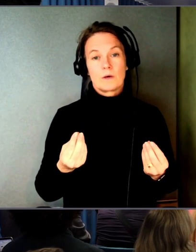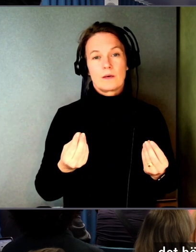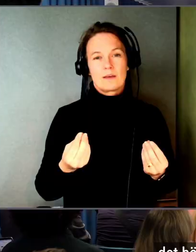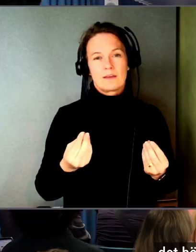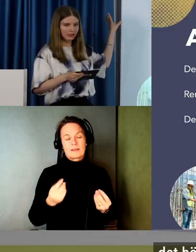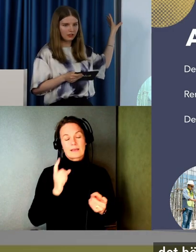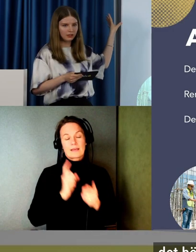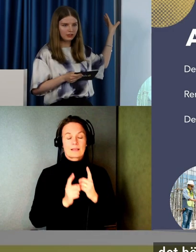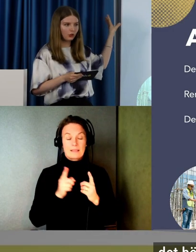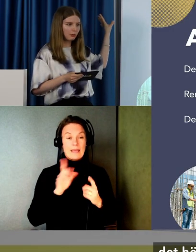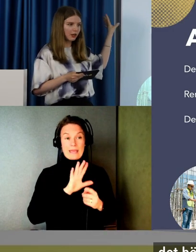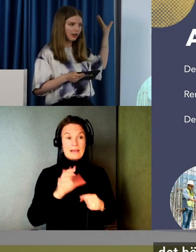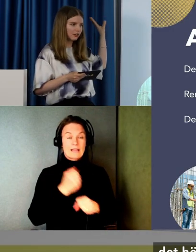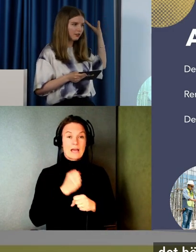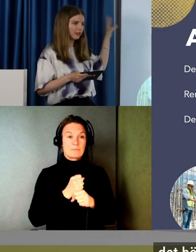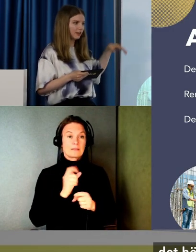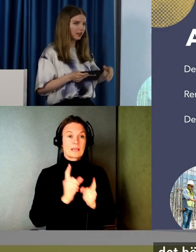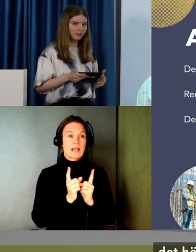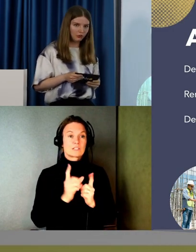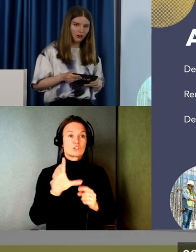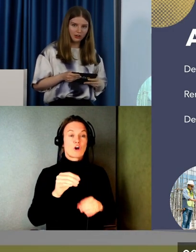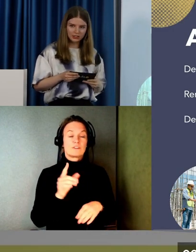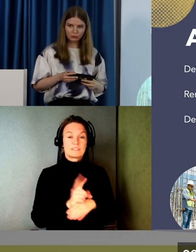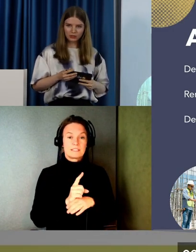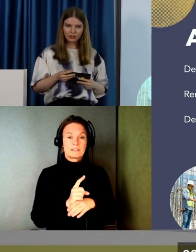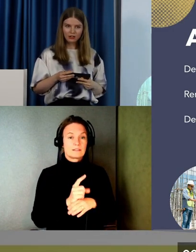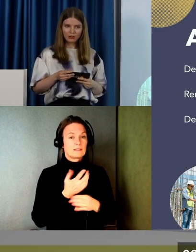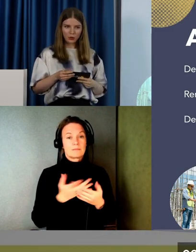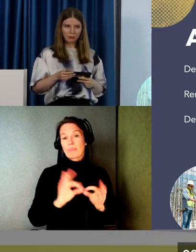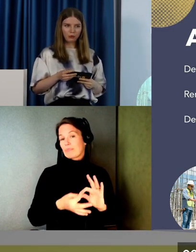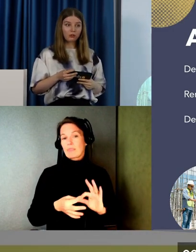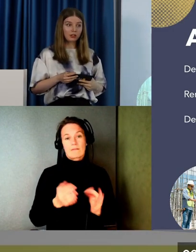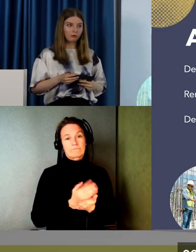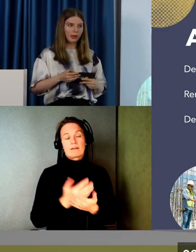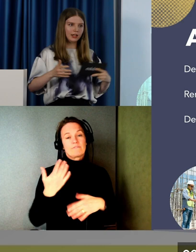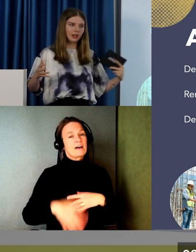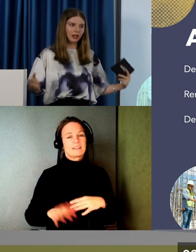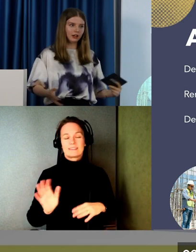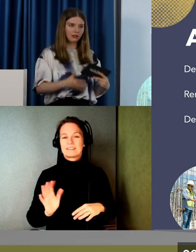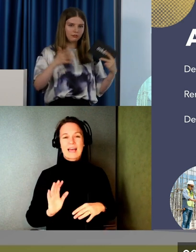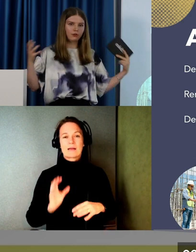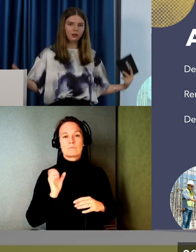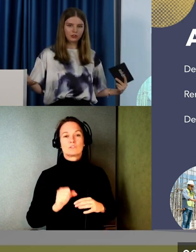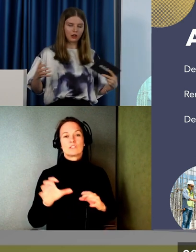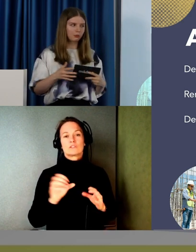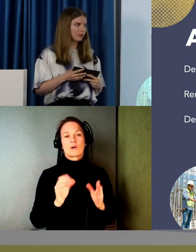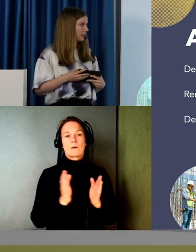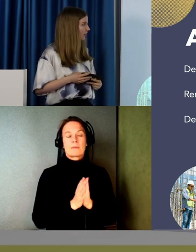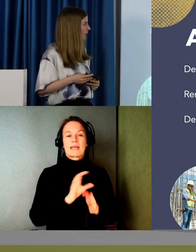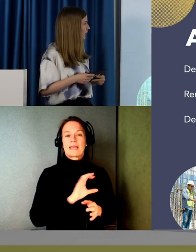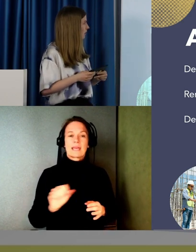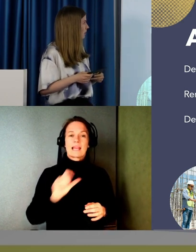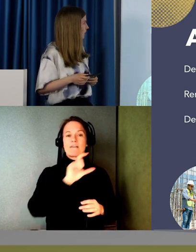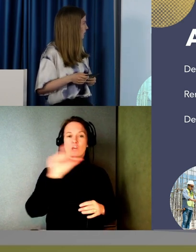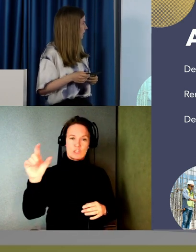ta tid. här arbetet. Det är inte något man bara sätter sig ner en kväll och gör. Utan... Man måste ju liksom få med hela företaget på ett